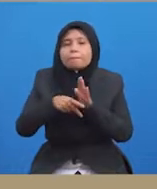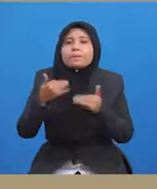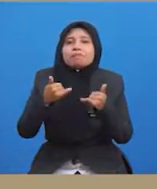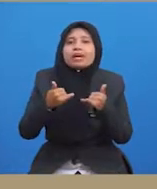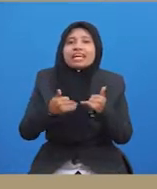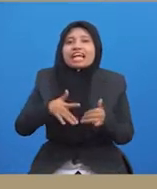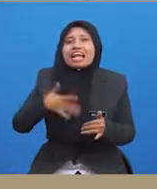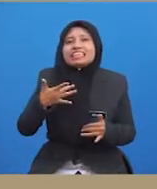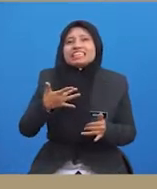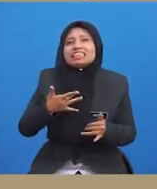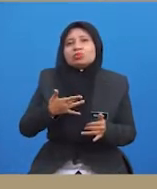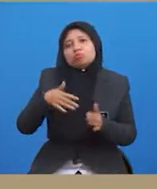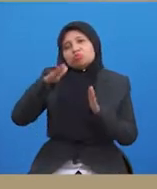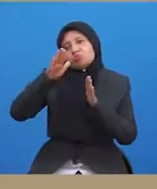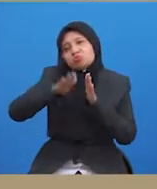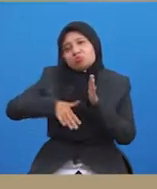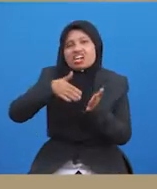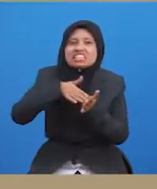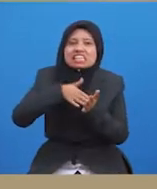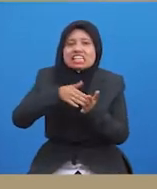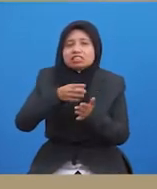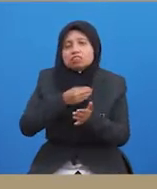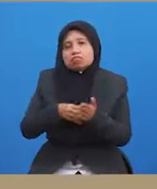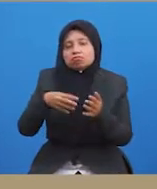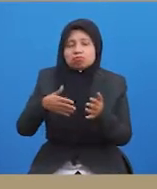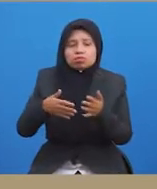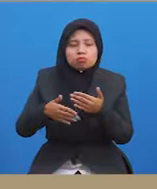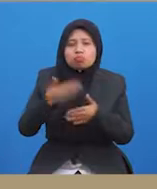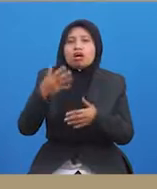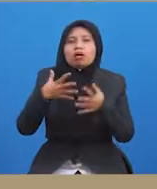pemain berasa kurang selesa dan mudah marah.